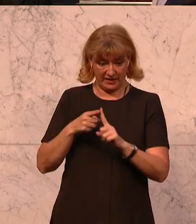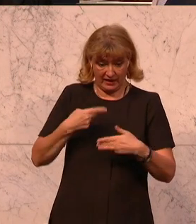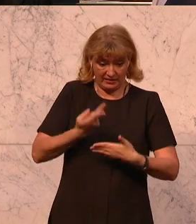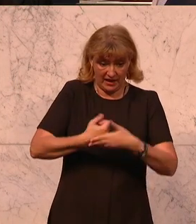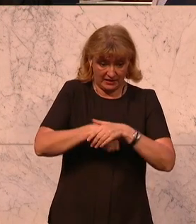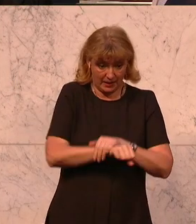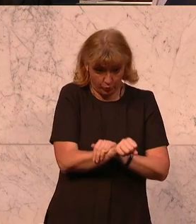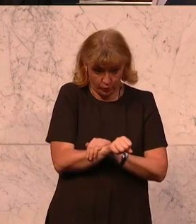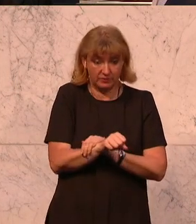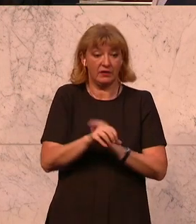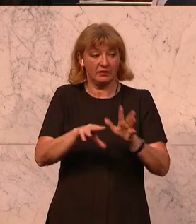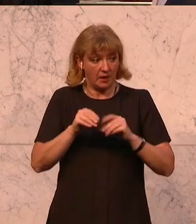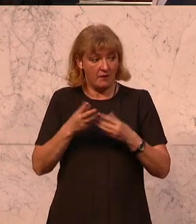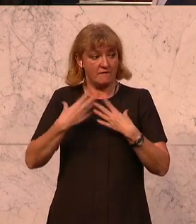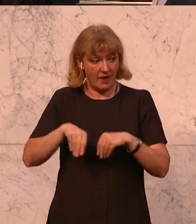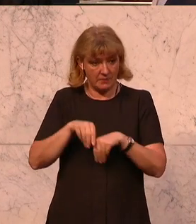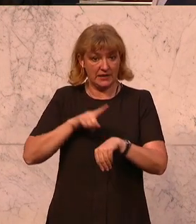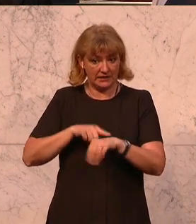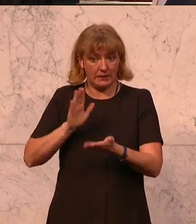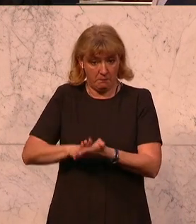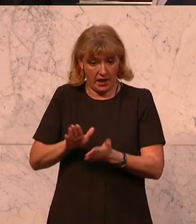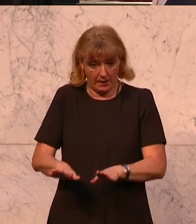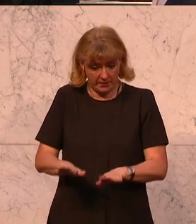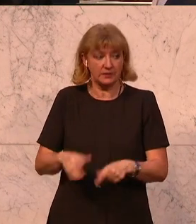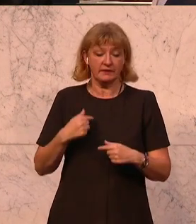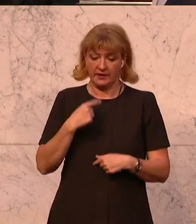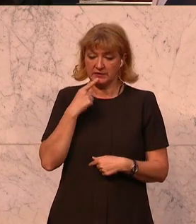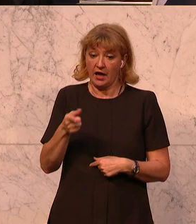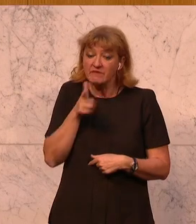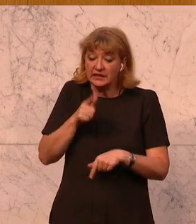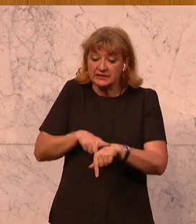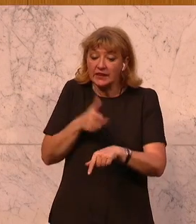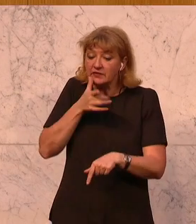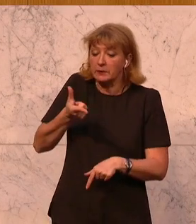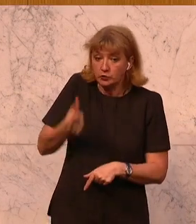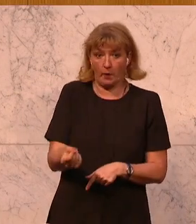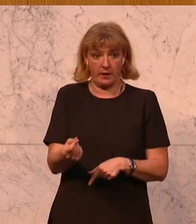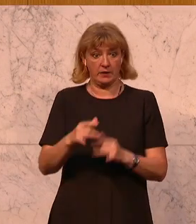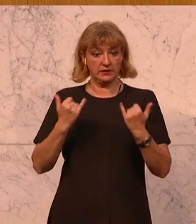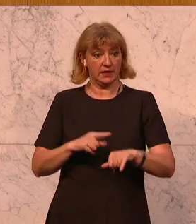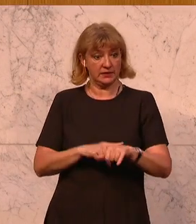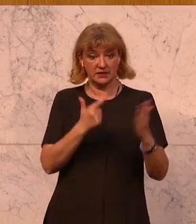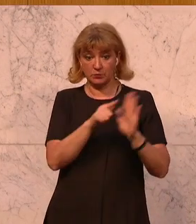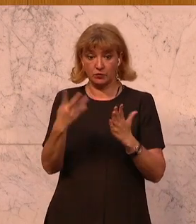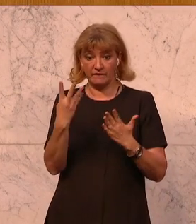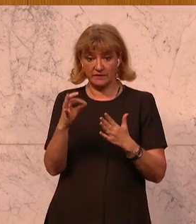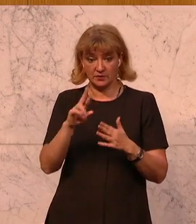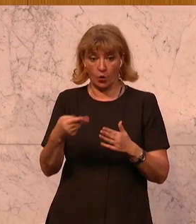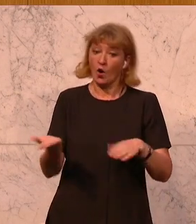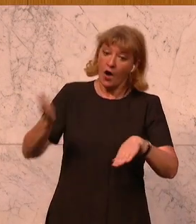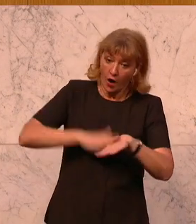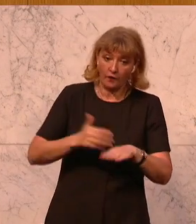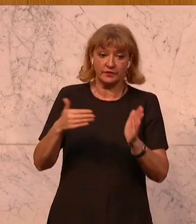Geburt entscheiden, in der Familienzeit zu bleiben, haben wir gesagt, den werden wir verdoppeln. Der besteht derzeit bei 740 Euro und wird auf